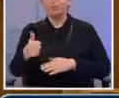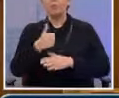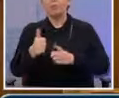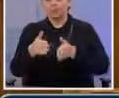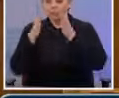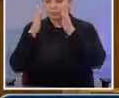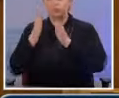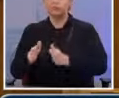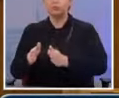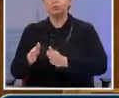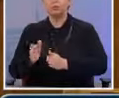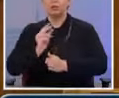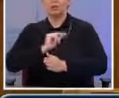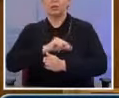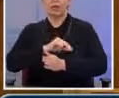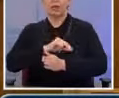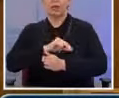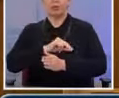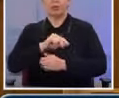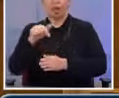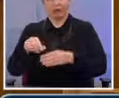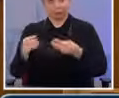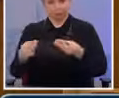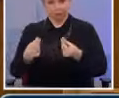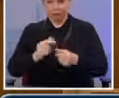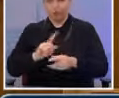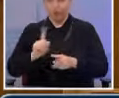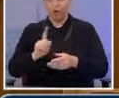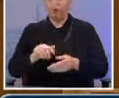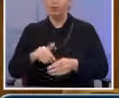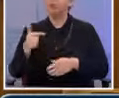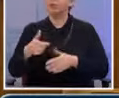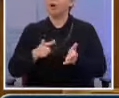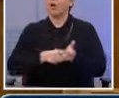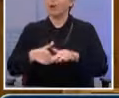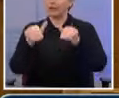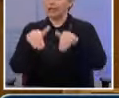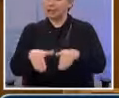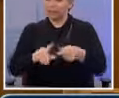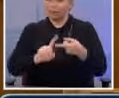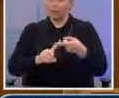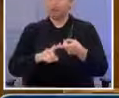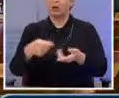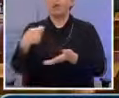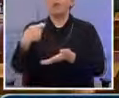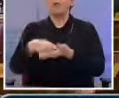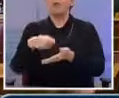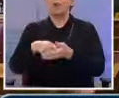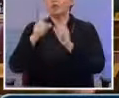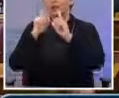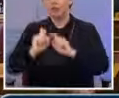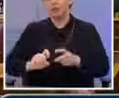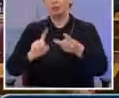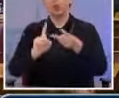θα ελέγχεται και θα σέβεται τις φορολογικές του υποχρεώσεις και τους εργαζόμενους. Μπορούμε να